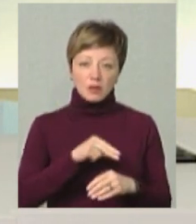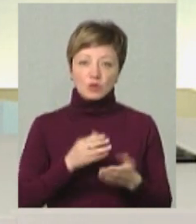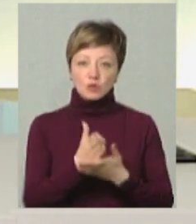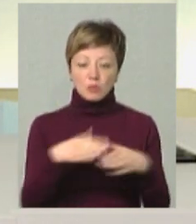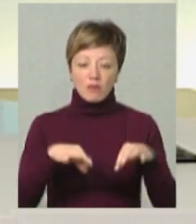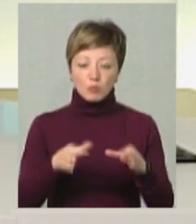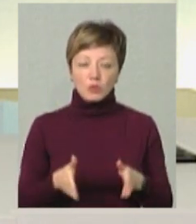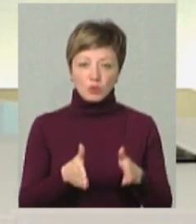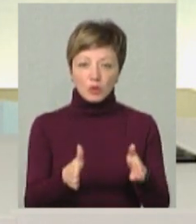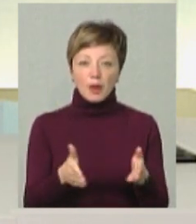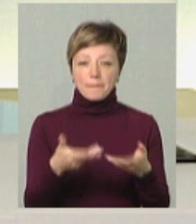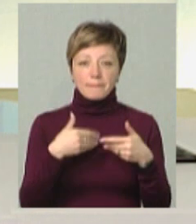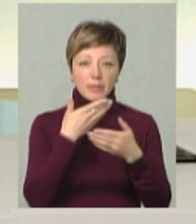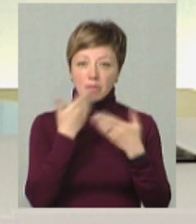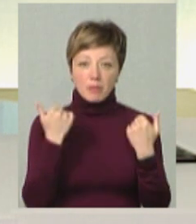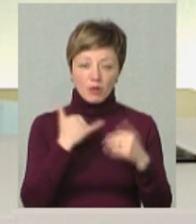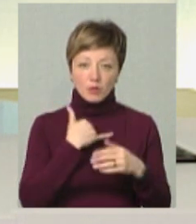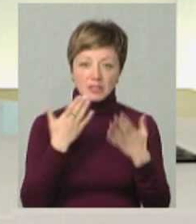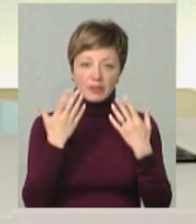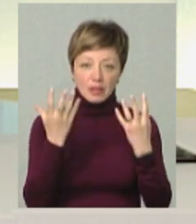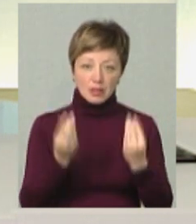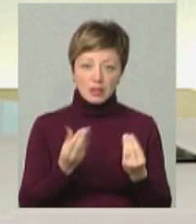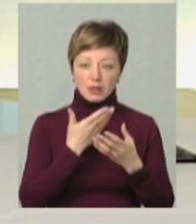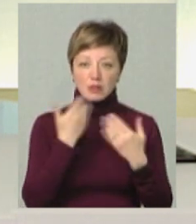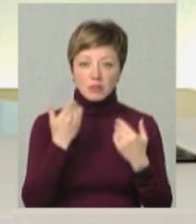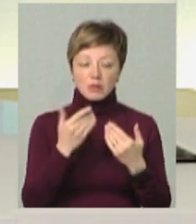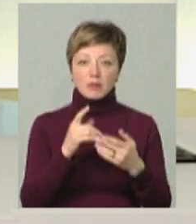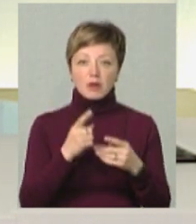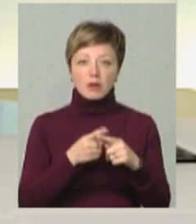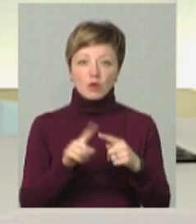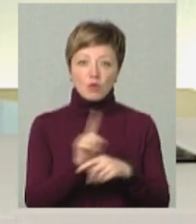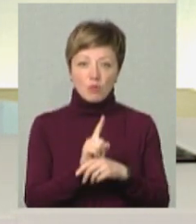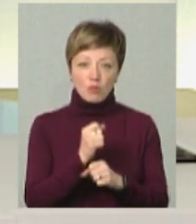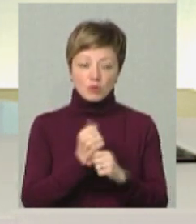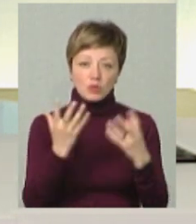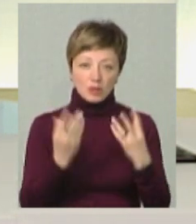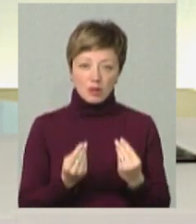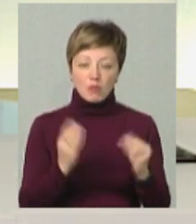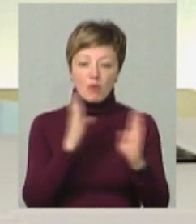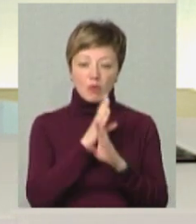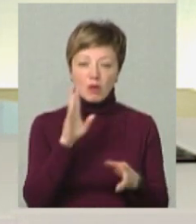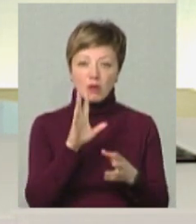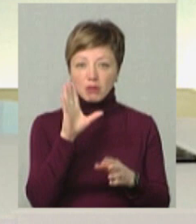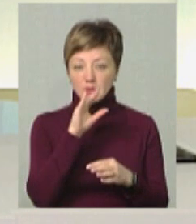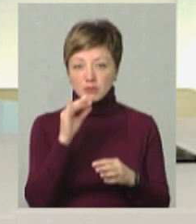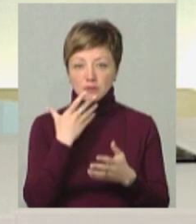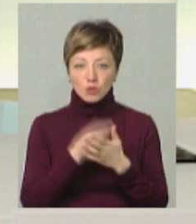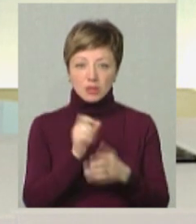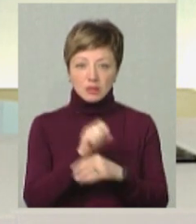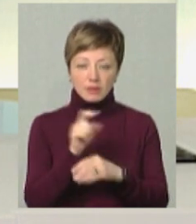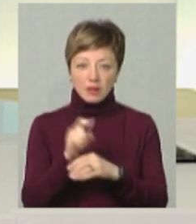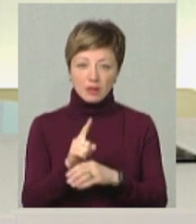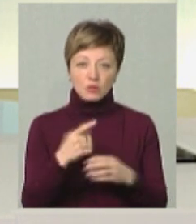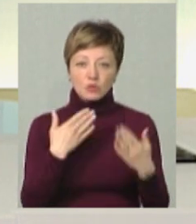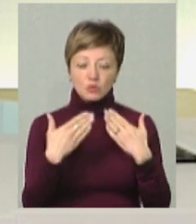Служби автомобільних доріг, тому що, якби, немає в нас там вихідних, немає нормованого робочого дня, ми працюємо, ловимо погоди і виконуємо свої завдання. Тому, що